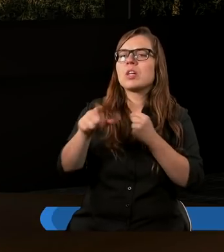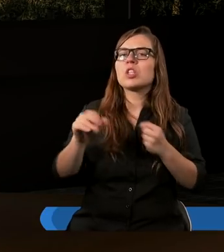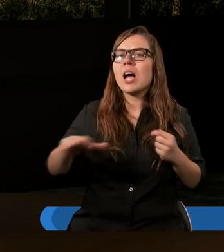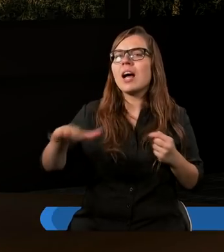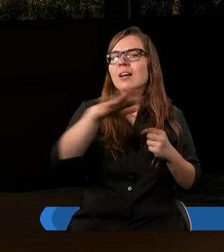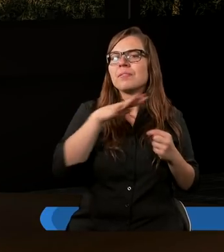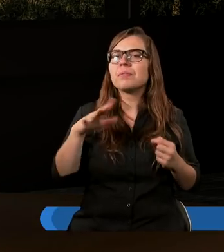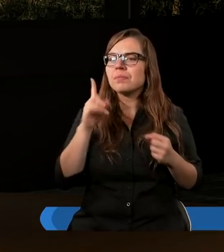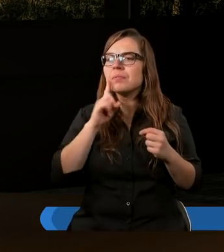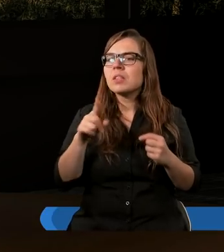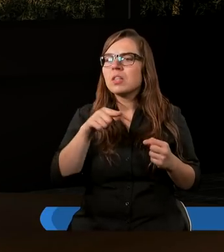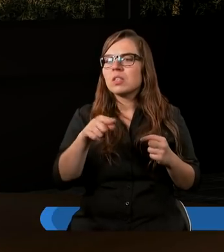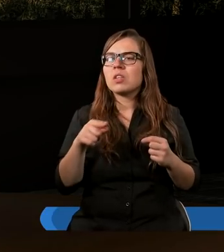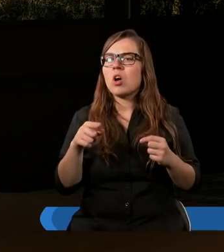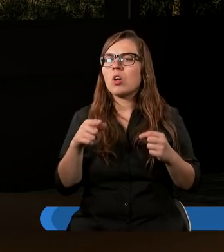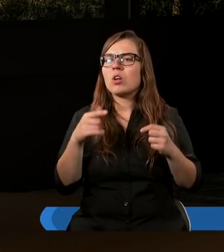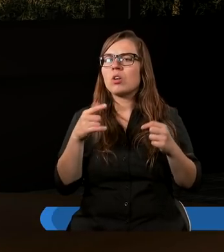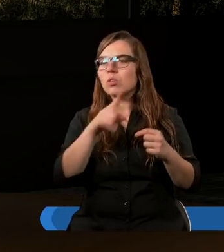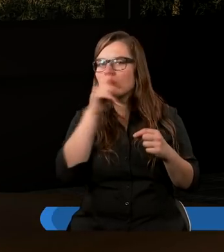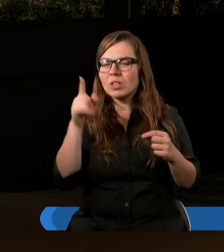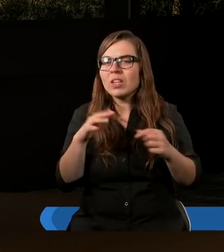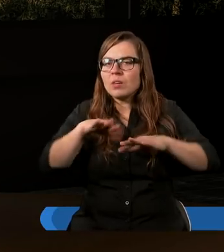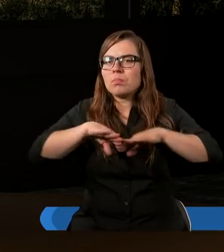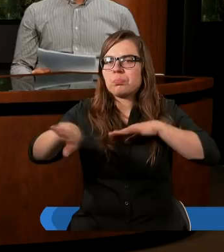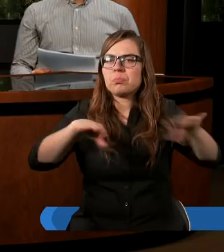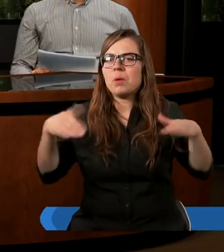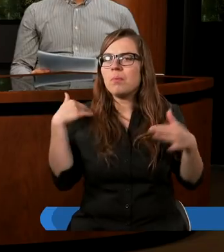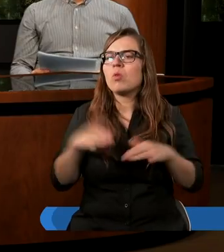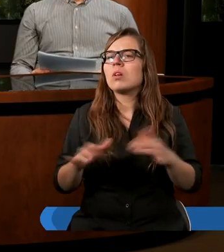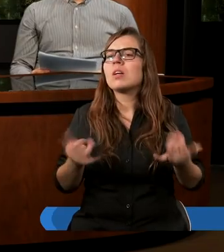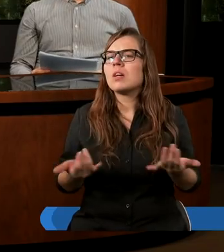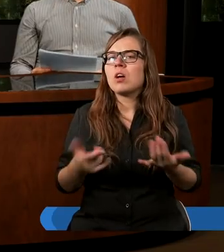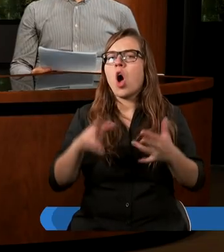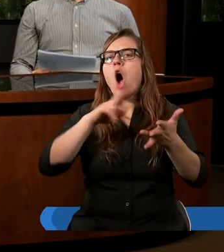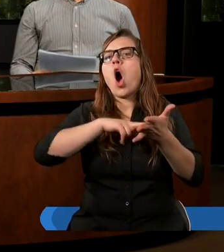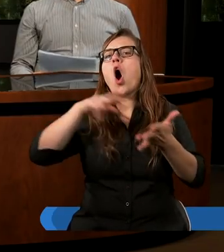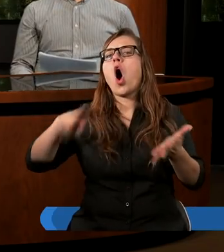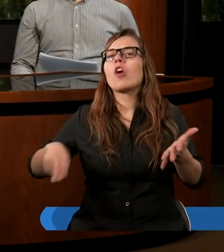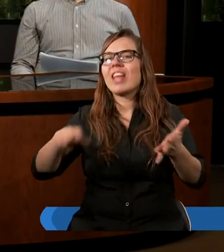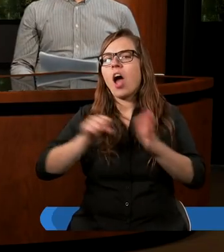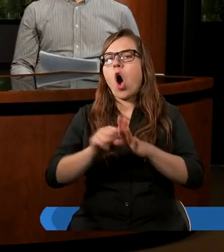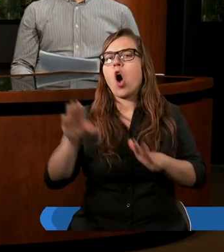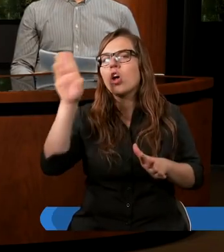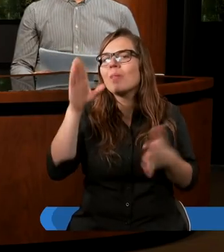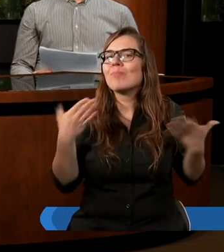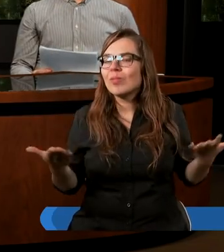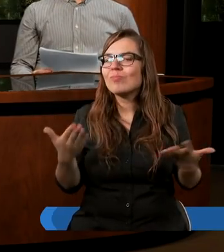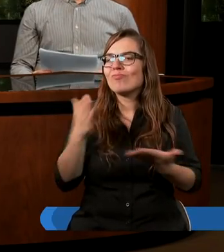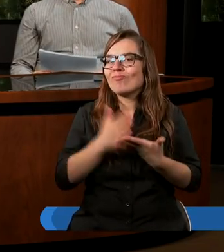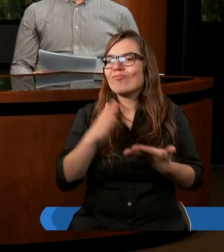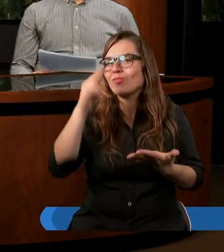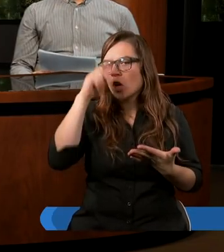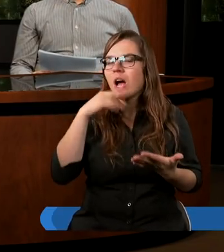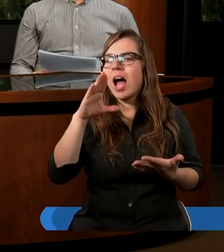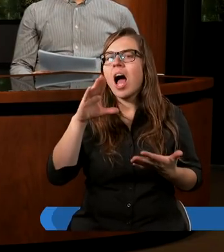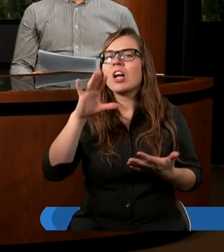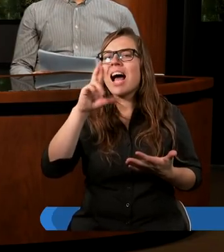rzeczywiście ten rozłam nastąpił. To było odejście od Boga. Już ojciec